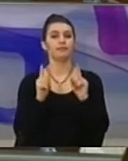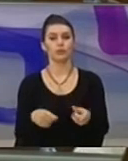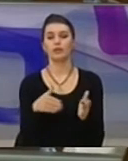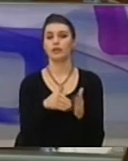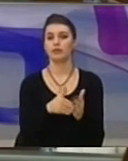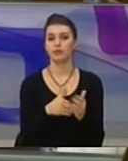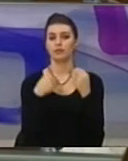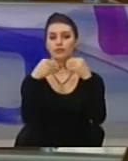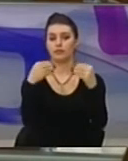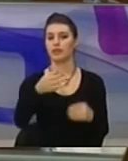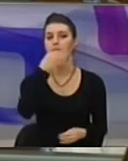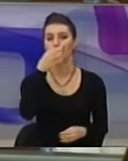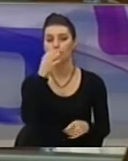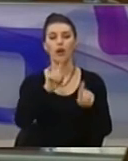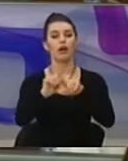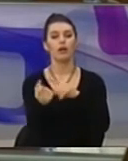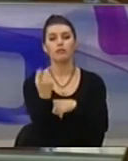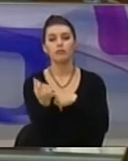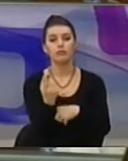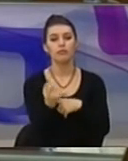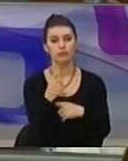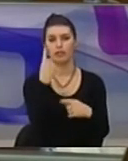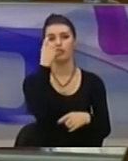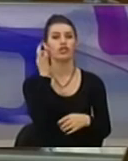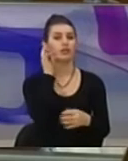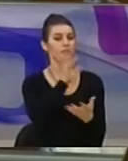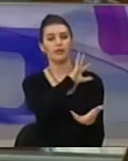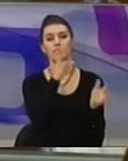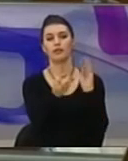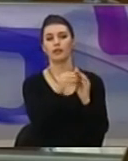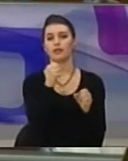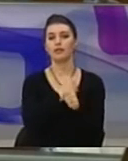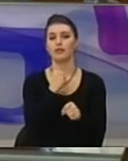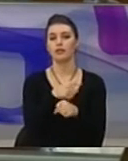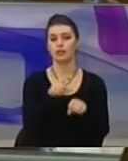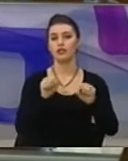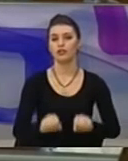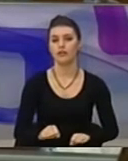në në gjajet të cilat e kanë karakterizu një qindicin të qeverisë Mustafa.